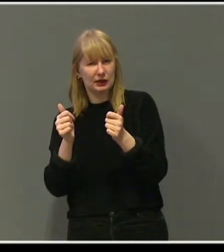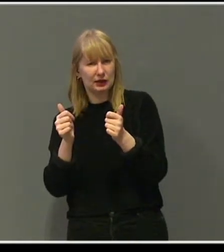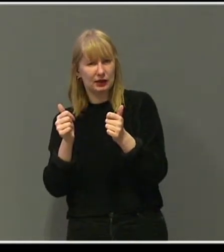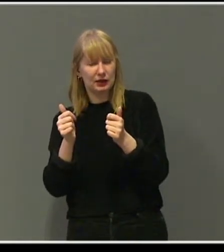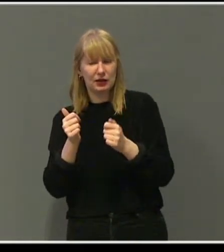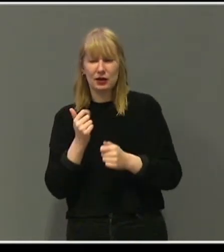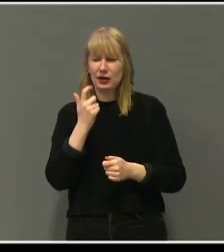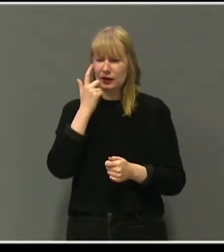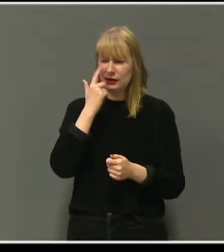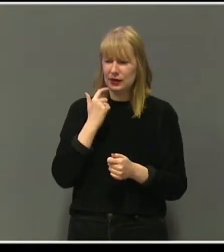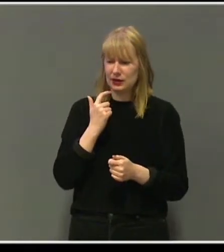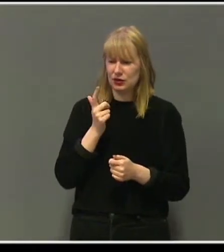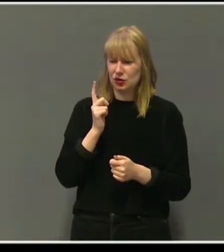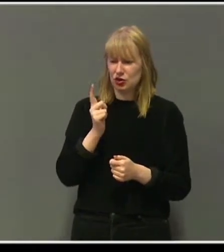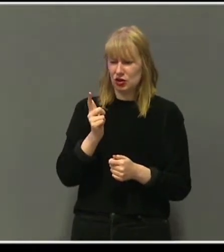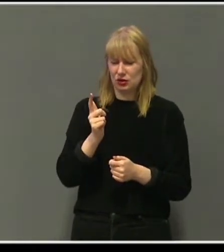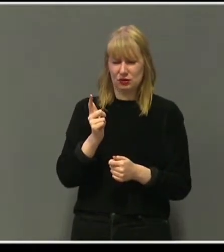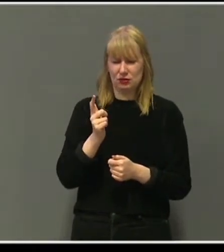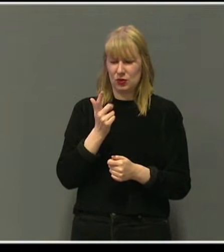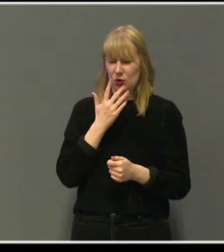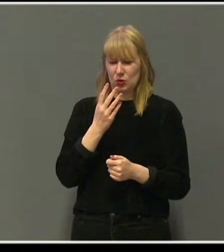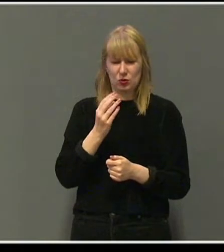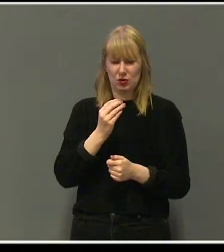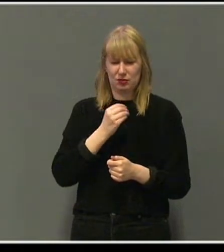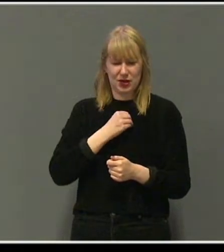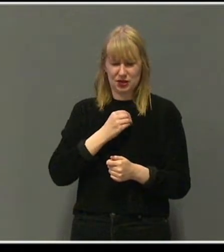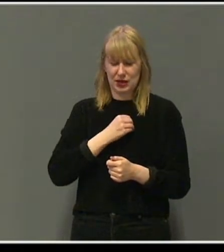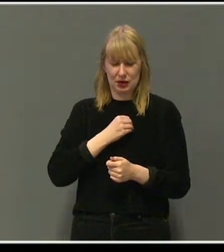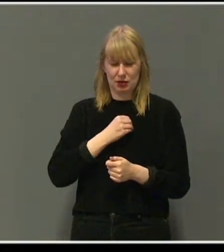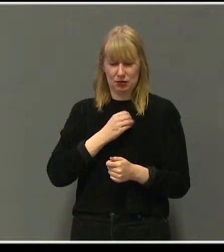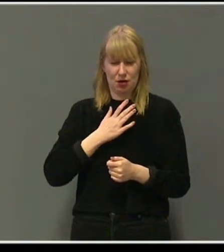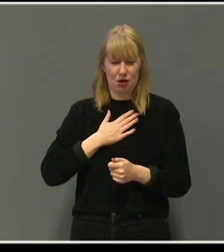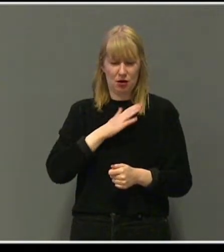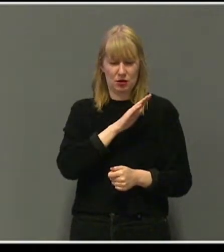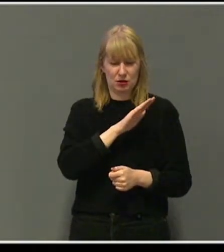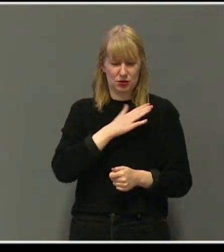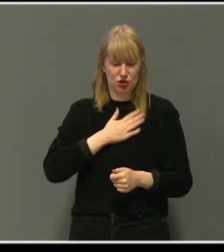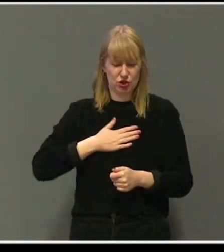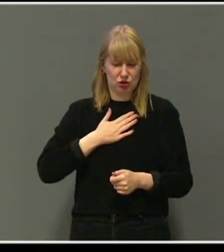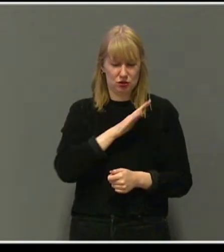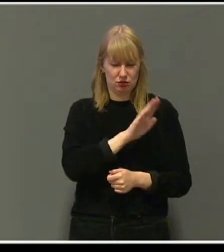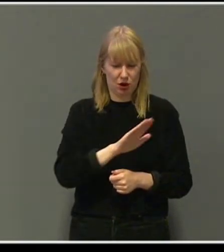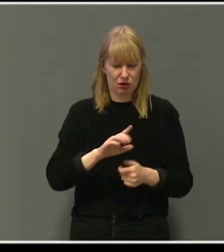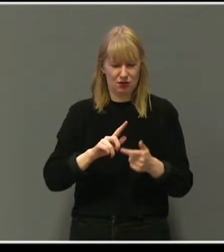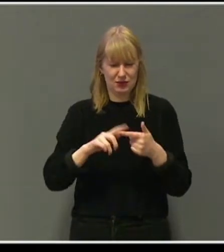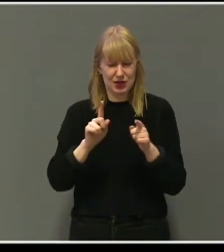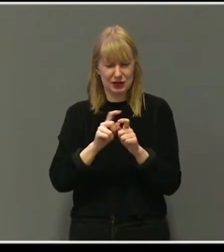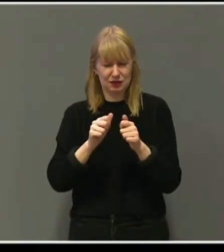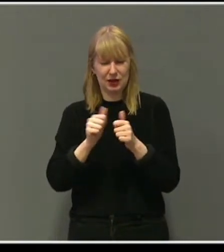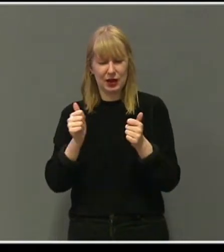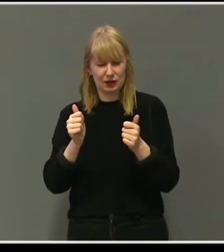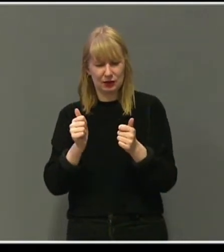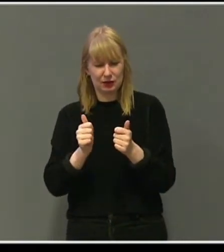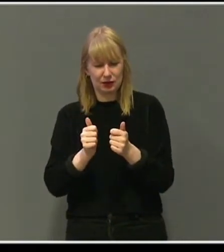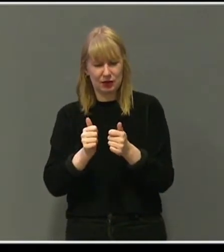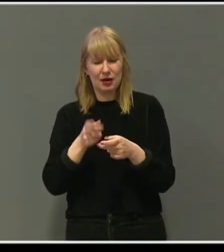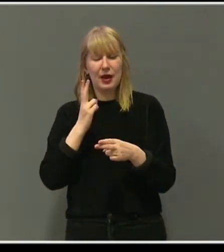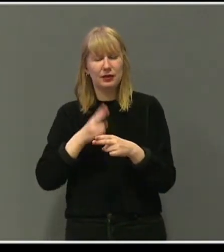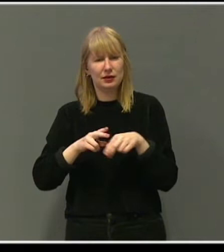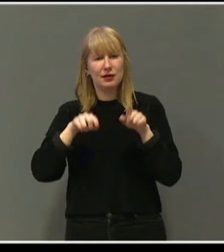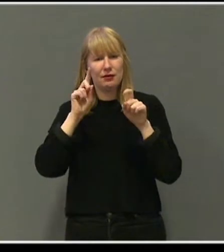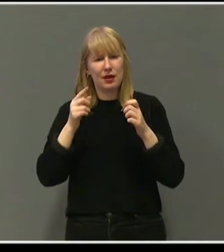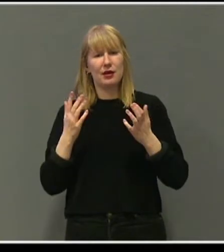Leit fordi det aldri er godt å høre at barnet ditt er syk. Men samtidig var det greit å endelig få vite hva det var.